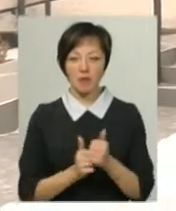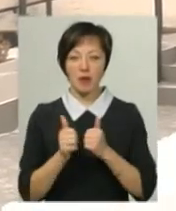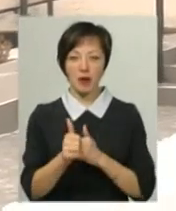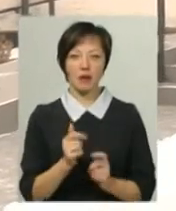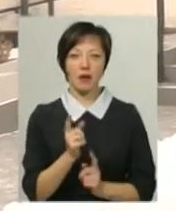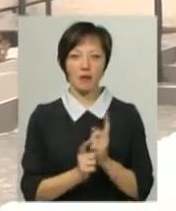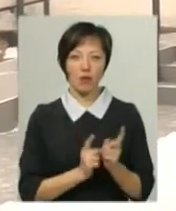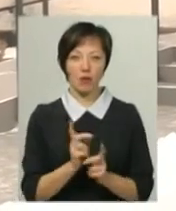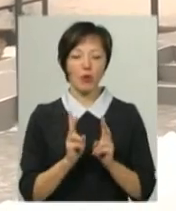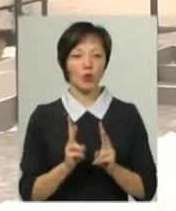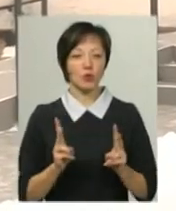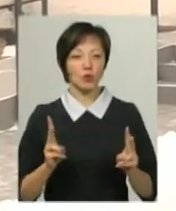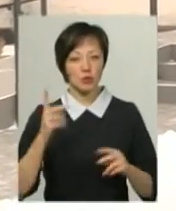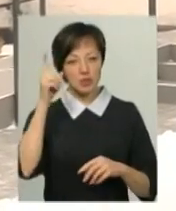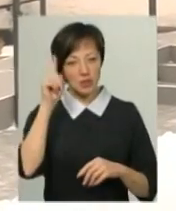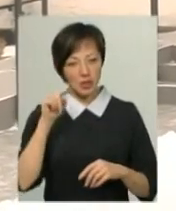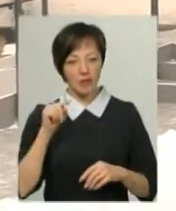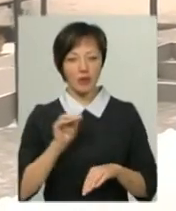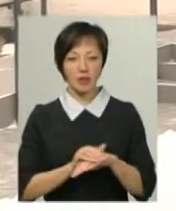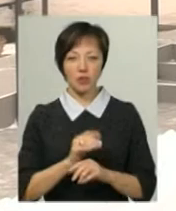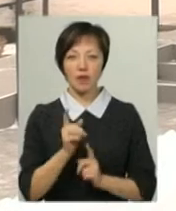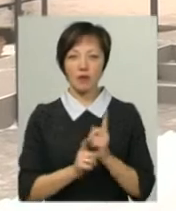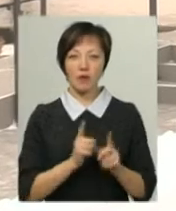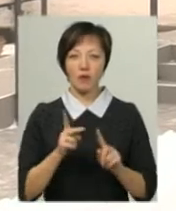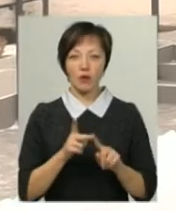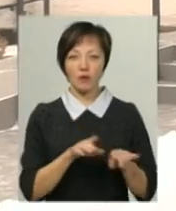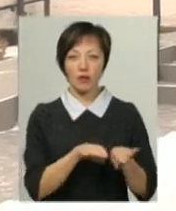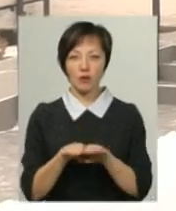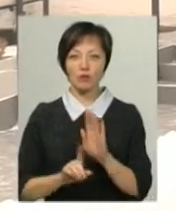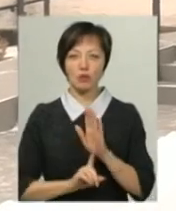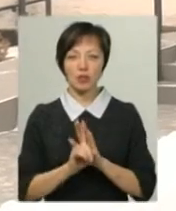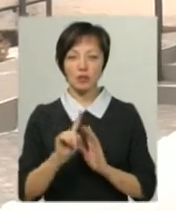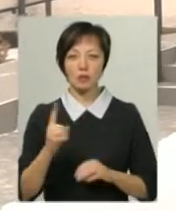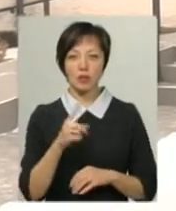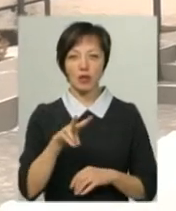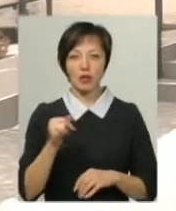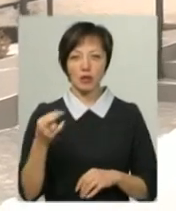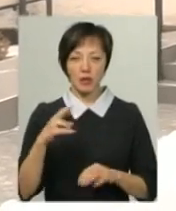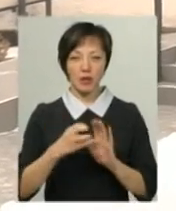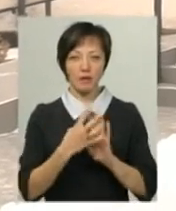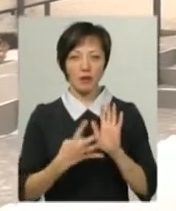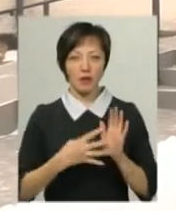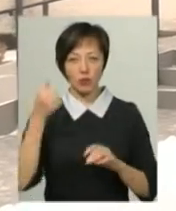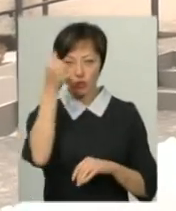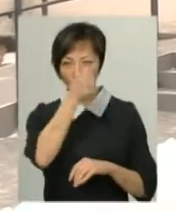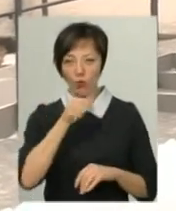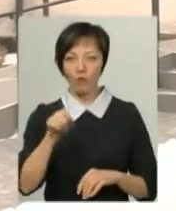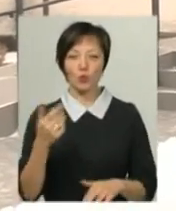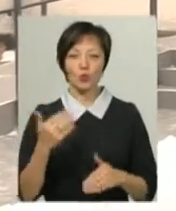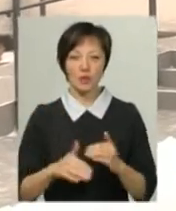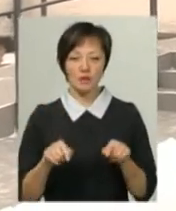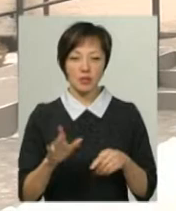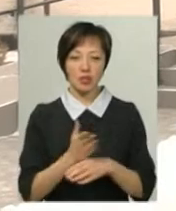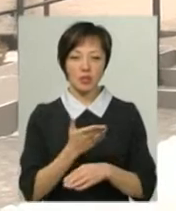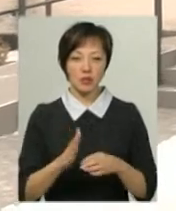реформи, і хто знає, то фактично реформа вторинного рівня розпочинається з 1 липня 2019 року, вони вже в цій